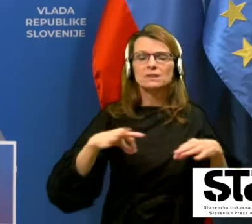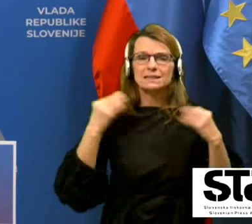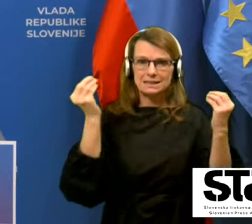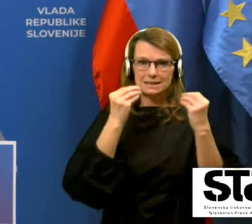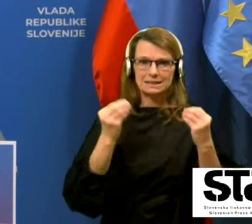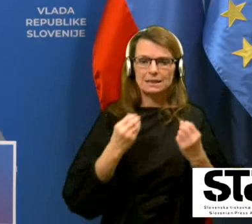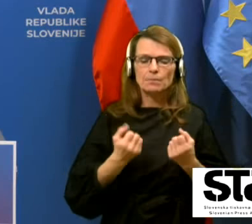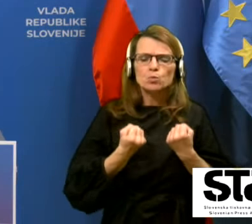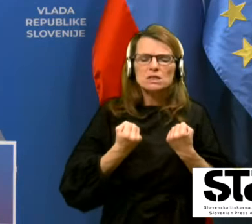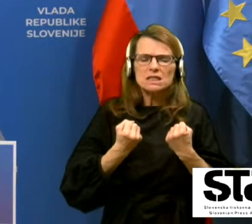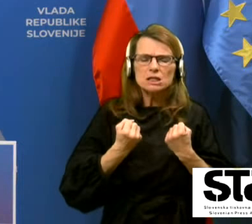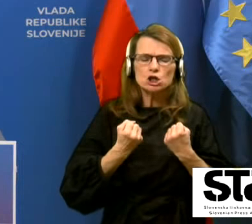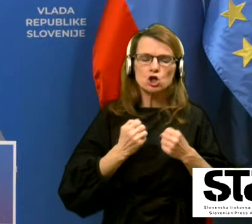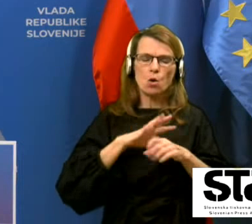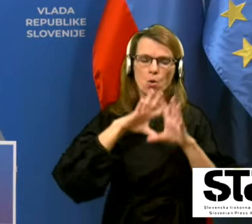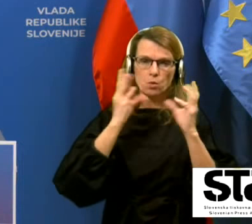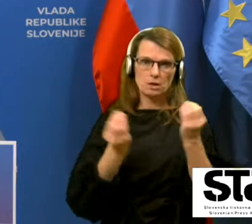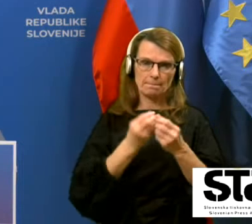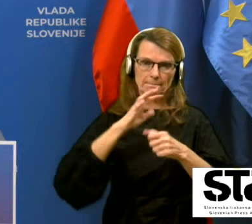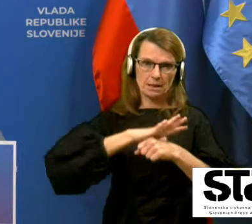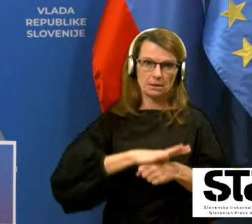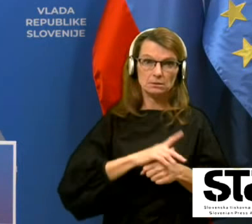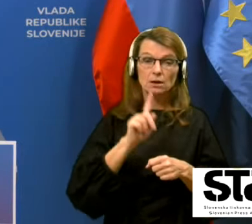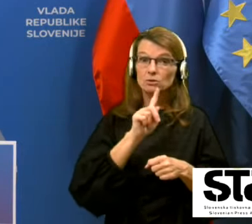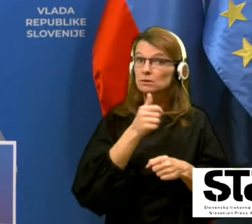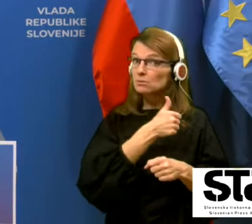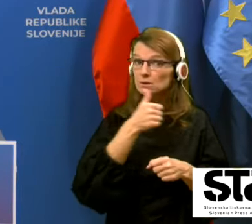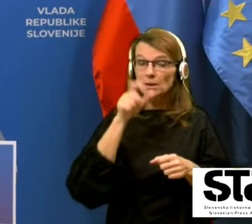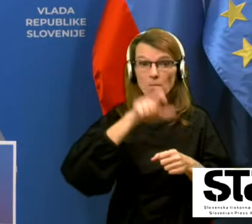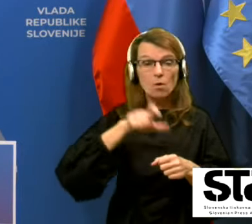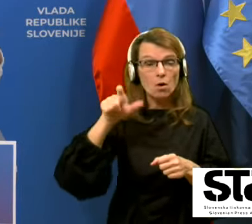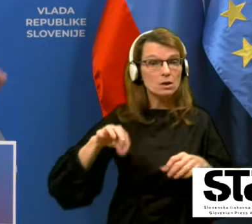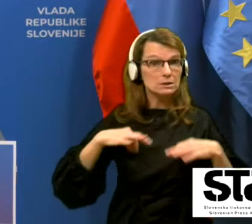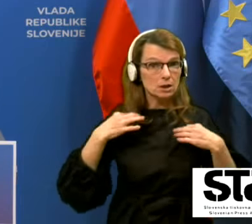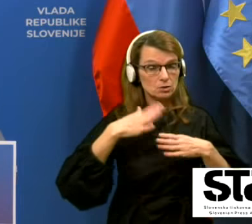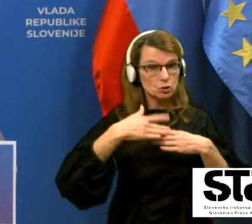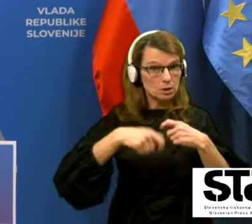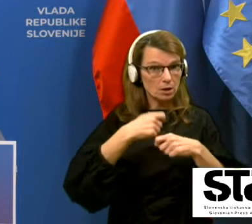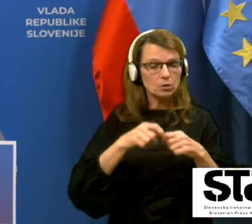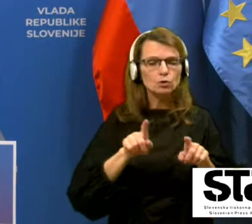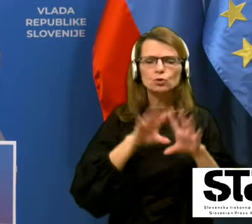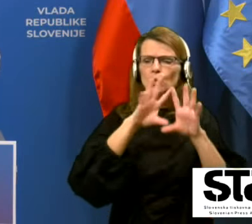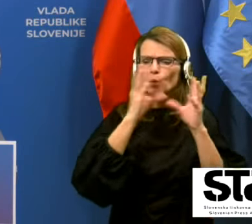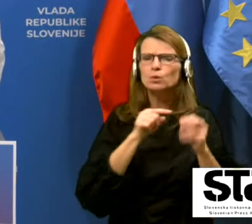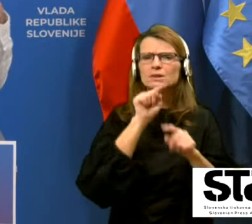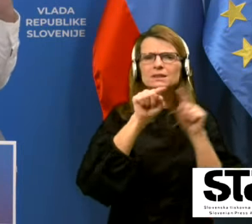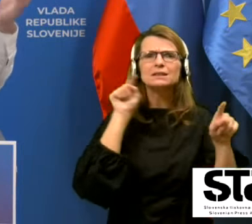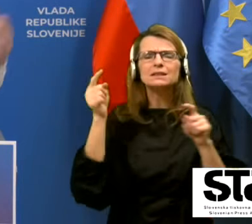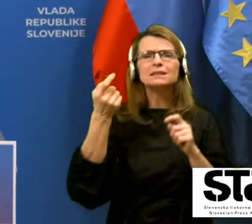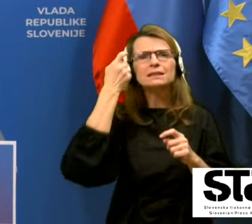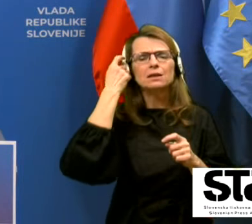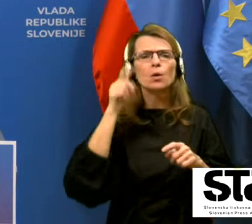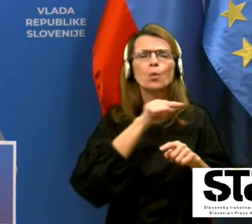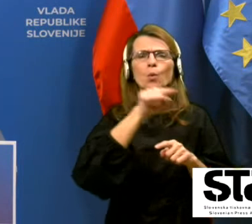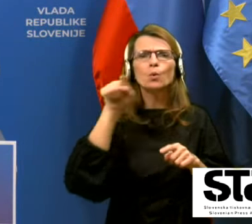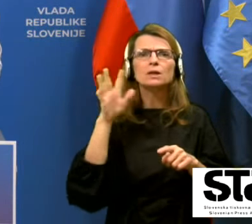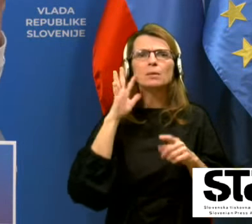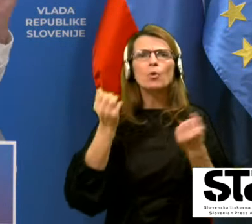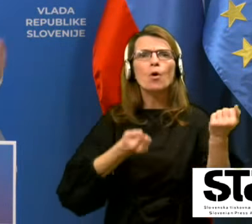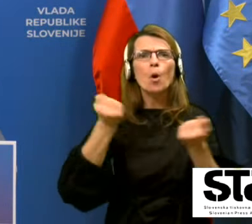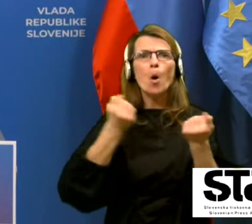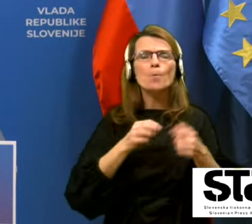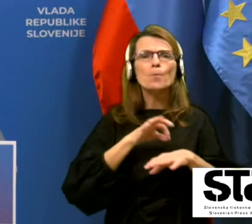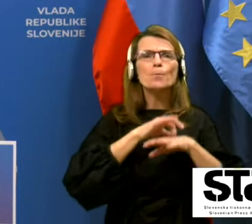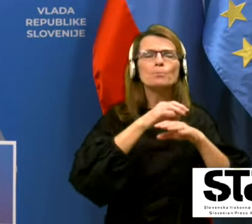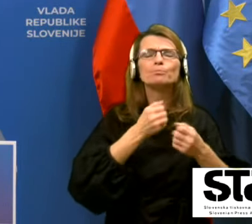Moramo se zahvaliti vsem, ki bojo, da to niso samo zdravstveni delavci in sodelavci. To so vsi administratori, vsi tisti, ki bojo cepivo prevažali, vsi